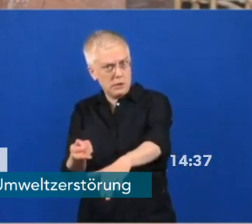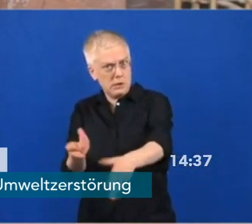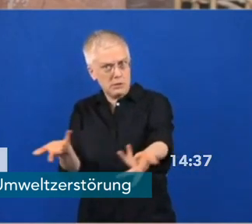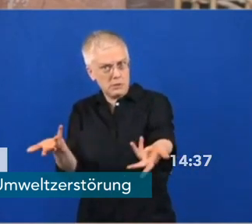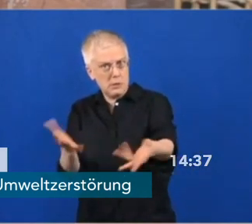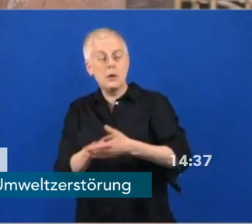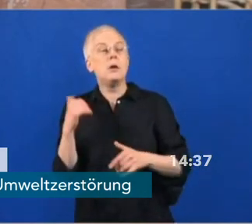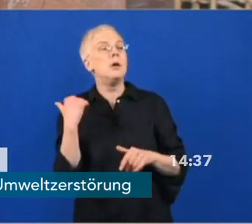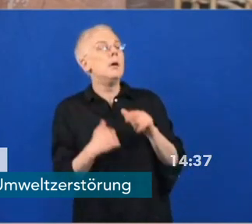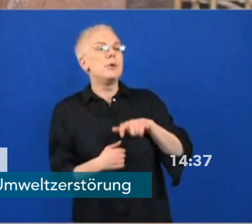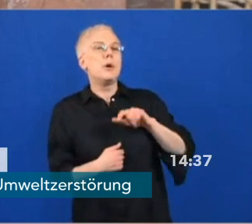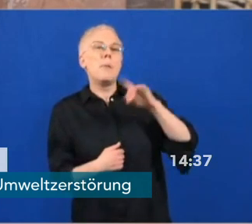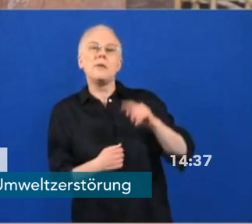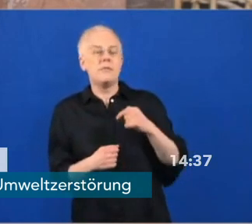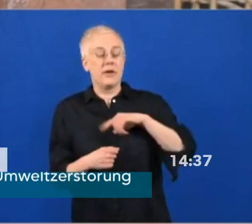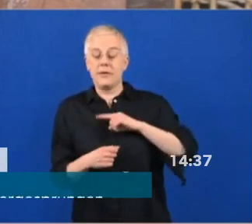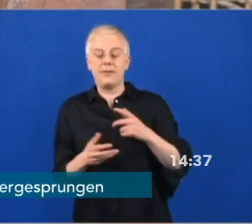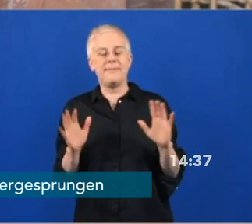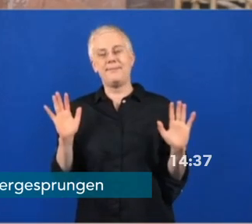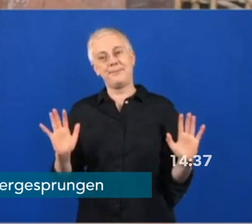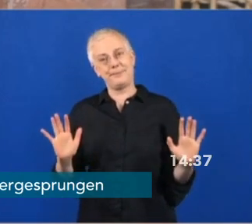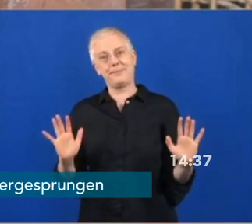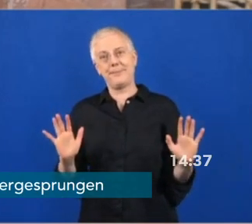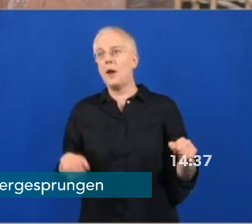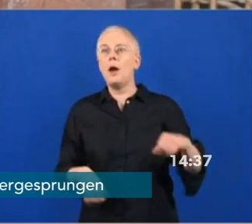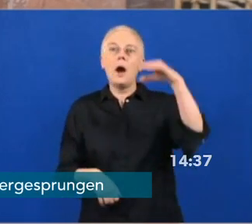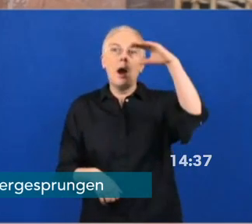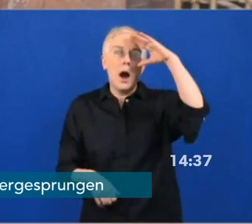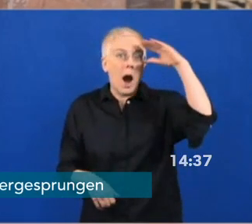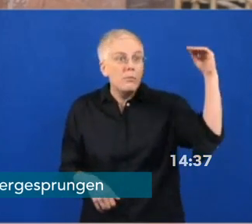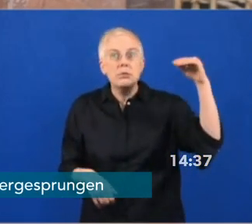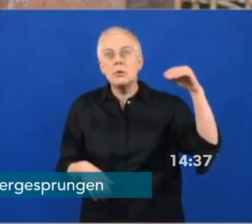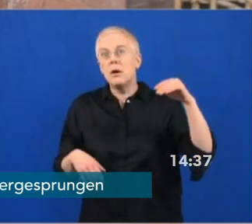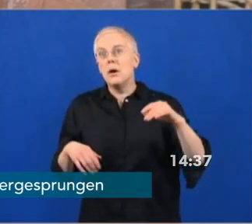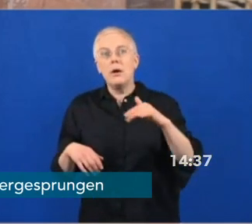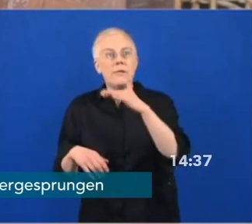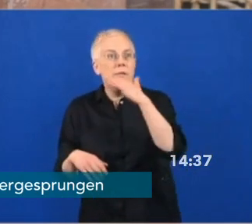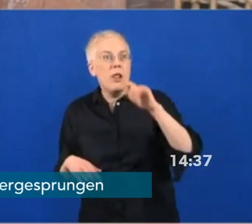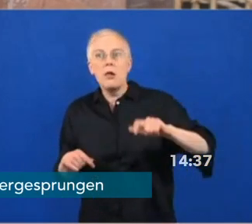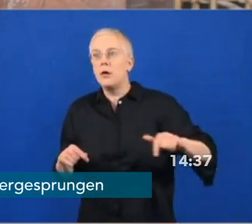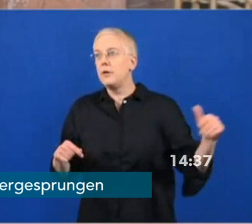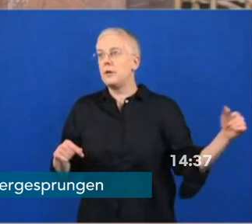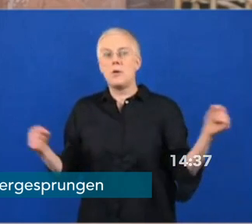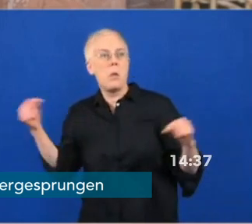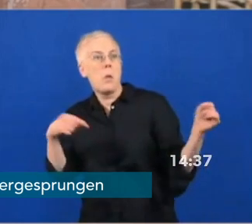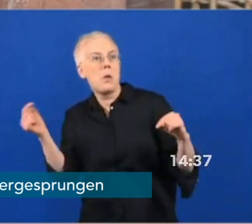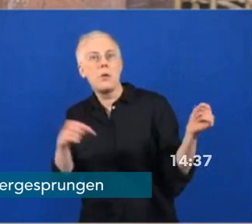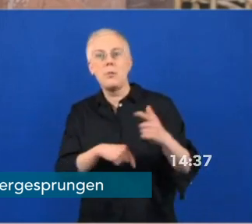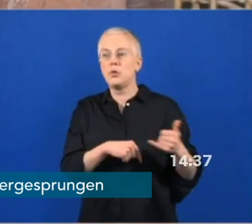sind ja in diesem Sinne keine touristische Hochburg, also unter normalen Bedingungen schon, über die Kreuzfahrt,